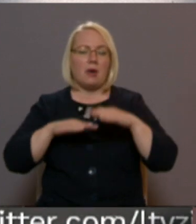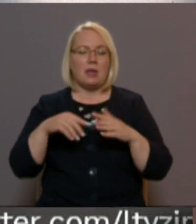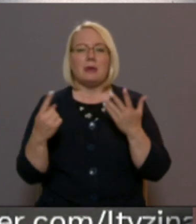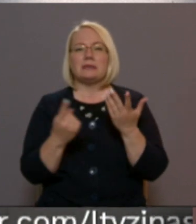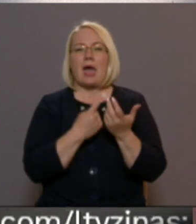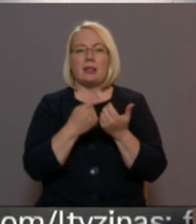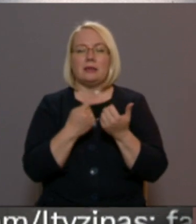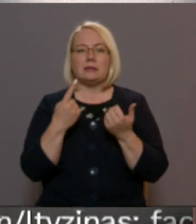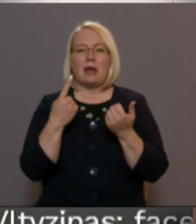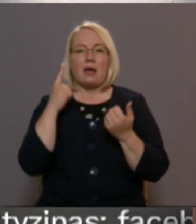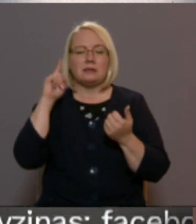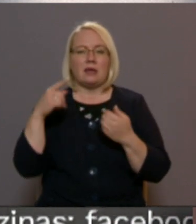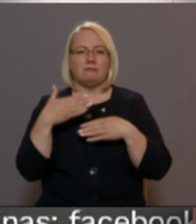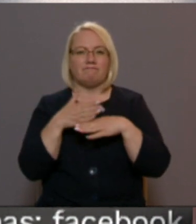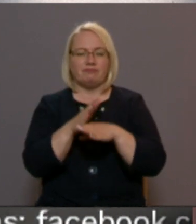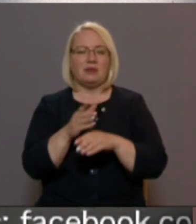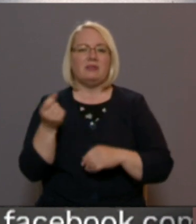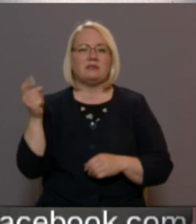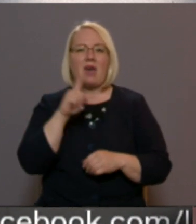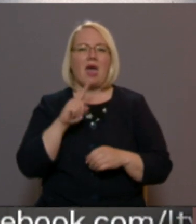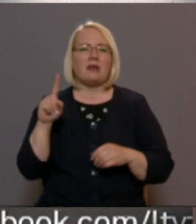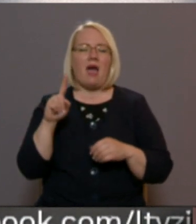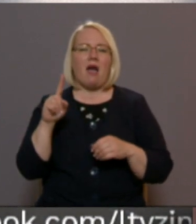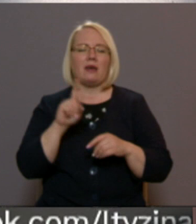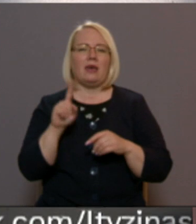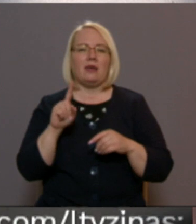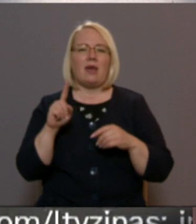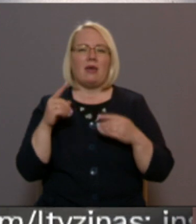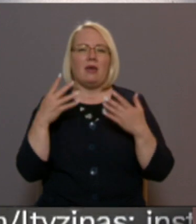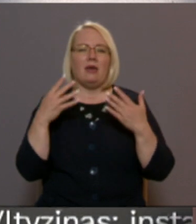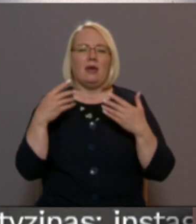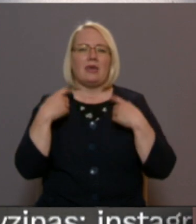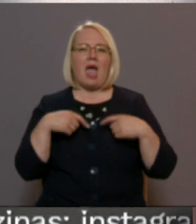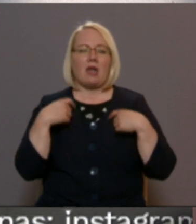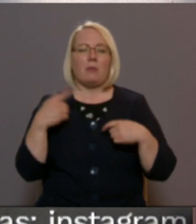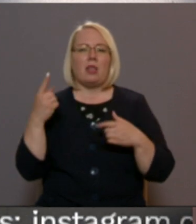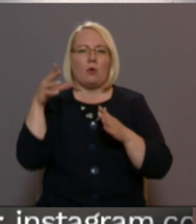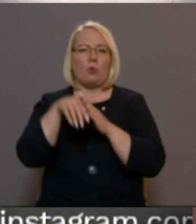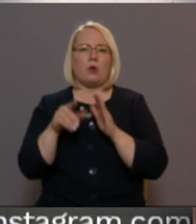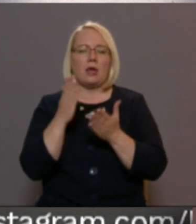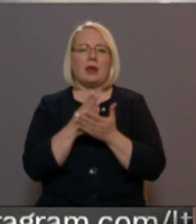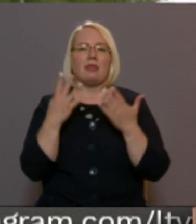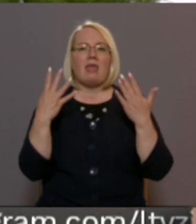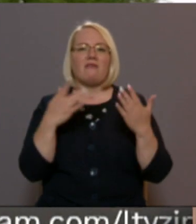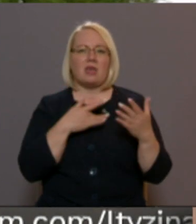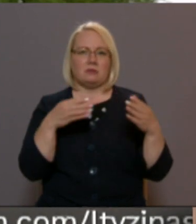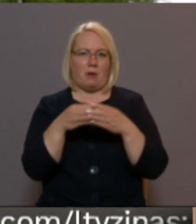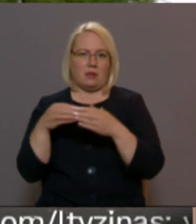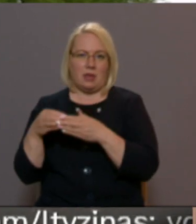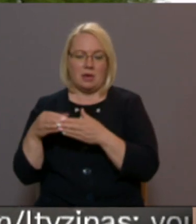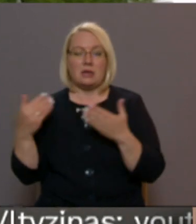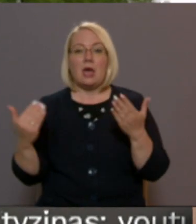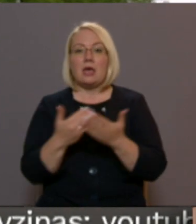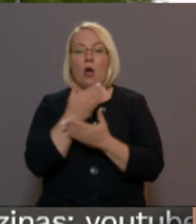vissadrumstalotākā dome būs Jākapils novadā, kur pārstāvēti deviņi politiskie spēki. Jaunajā